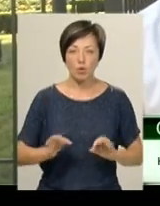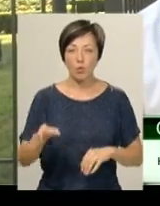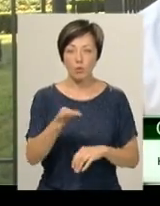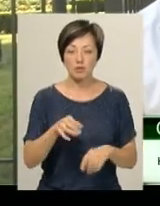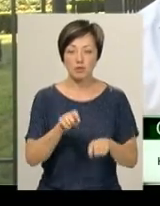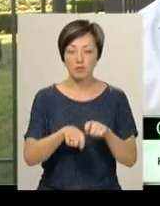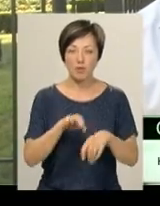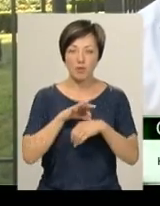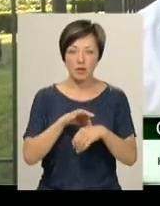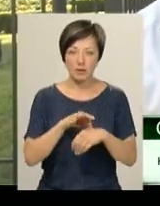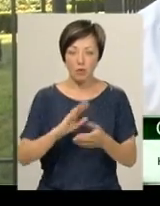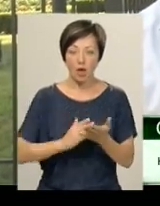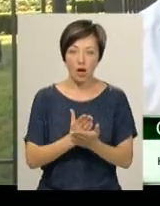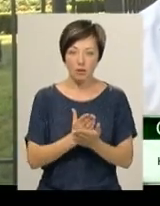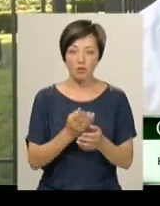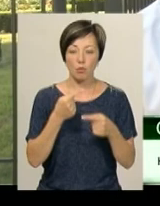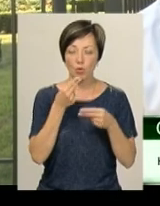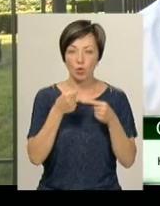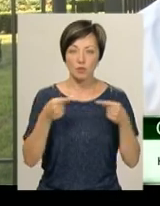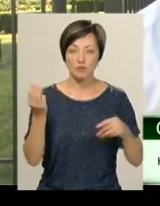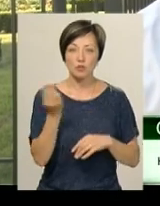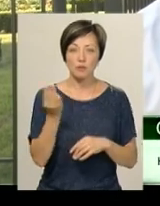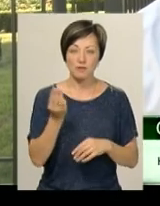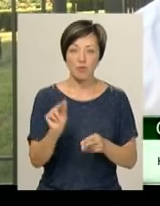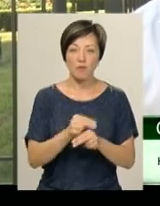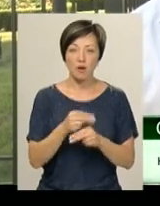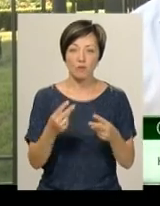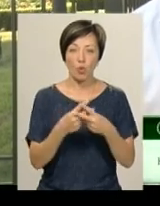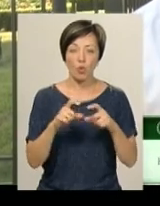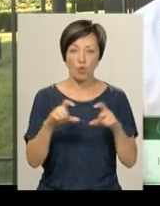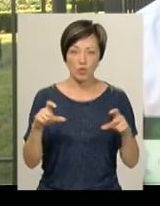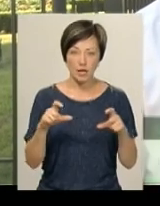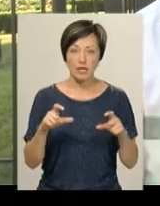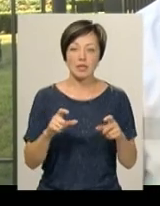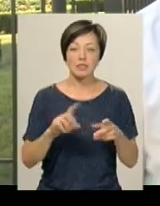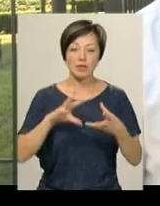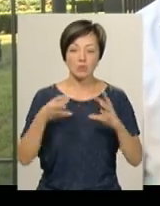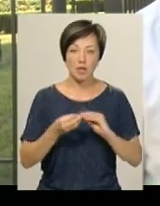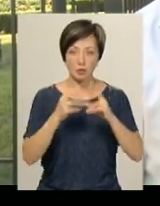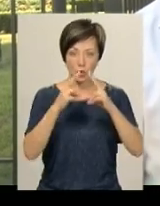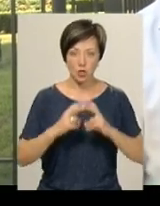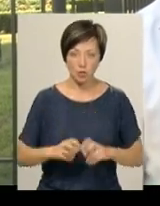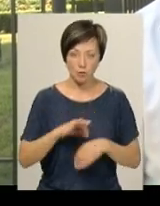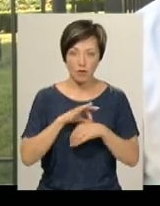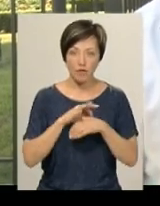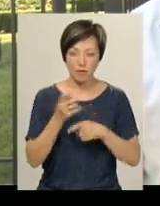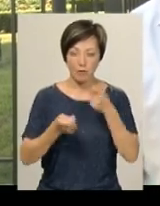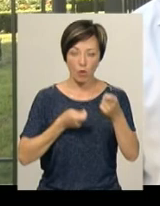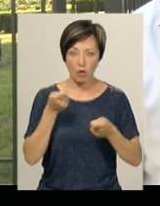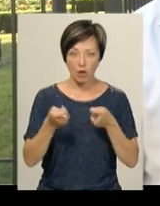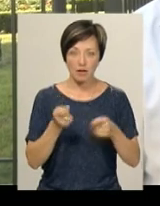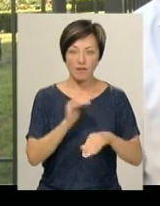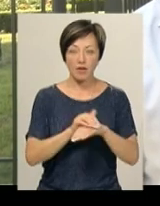проведено перевірку якості поставленої продукції в Шепетівську виправну колонію. З розслістами проведених досліджень мікробіологічних